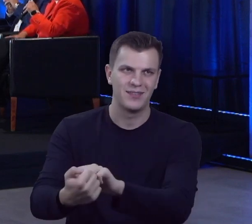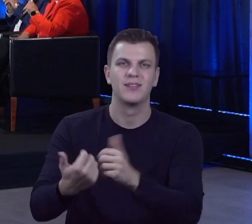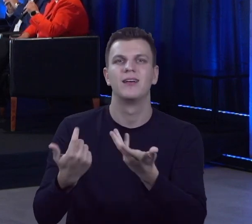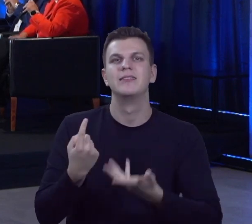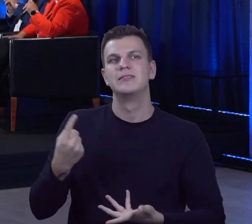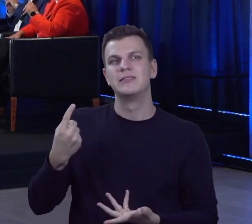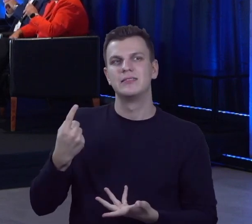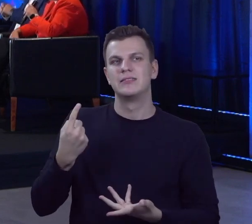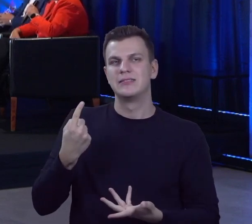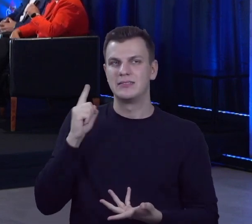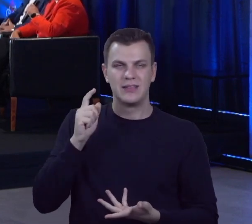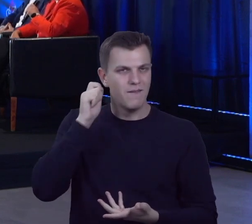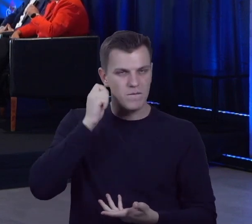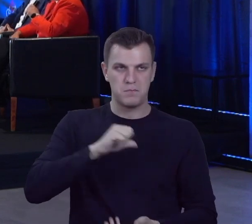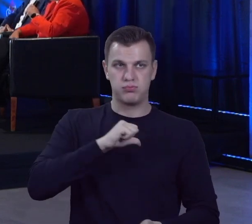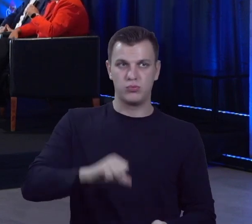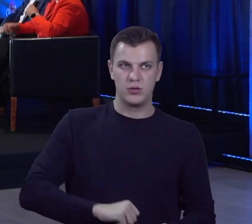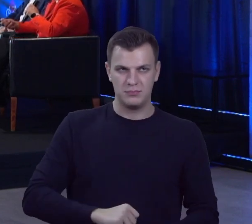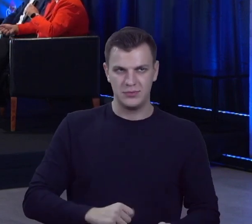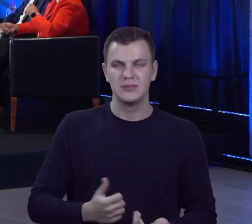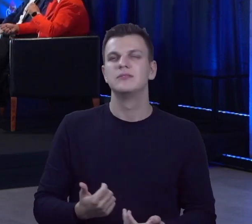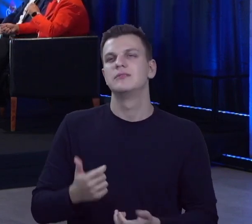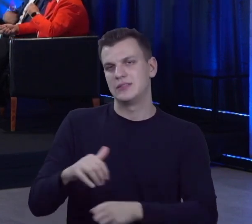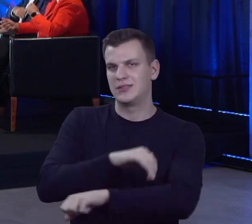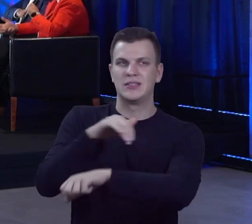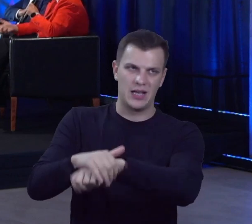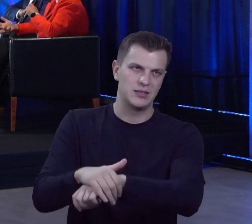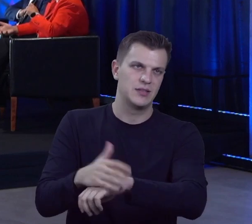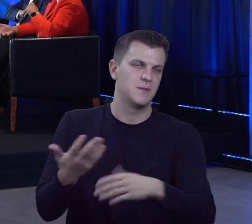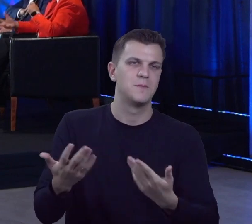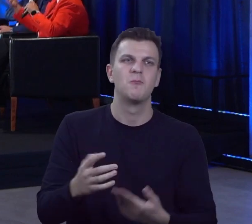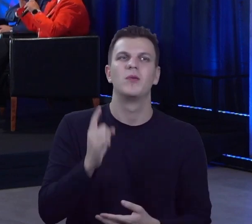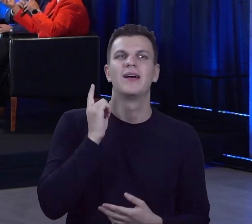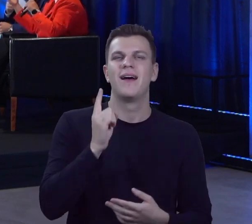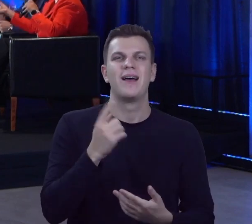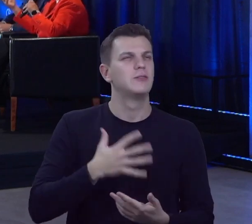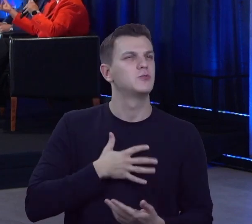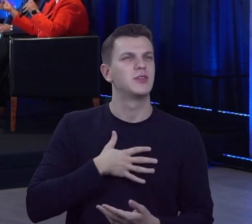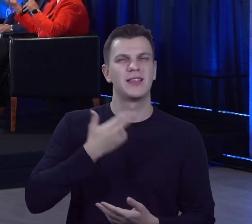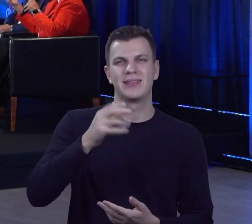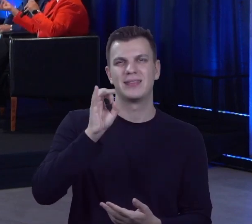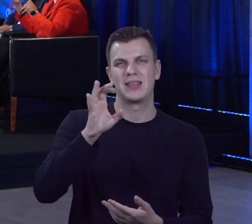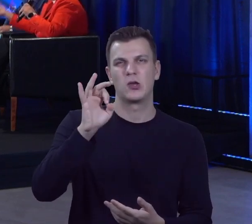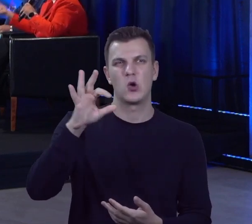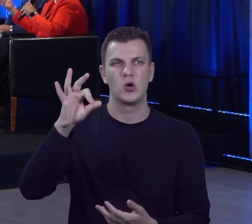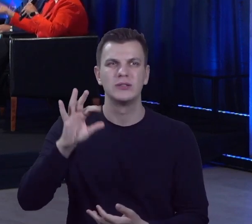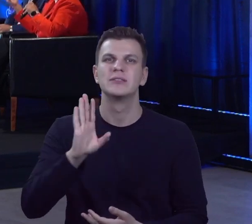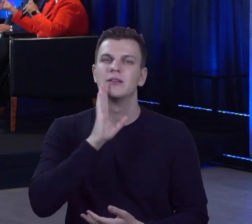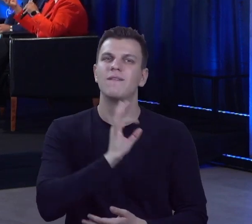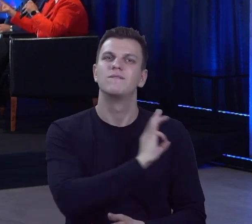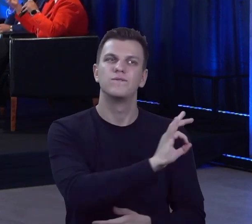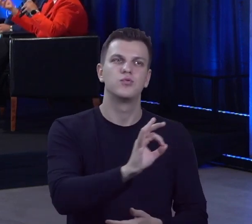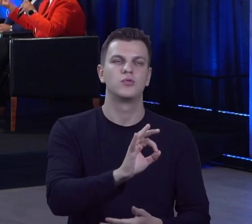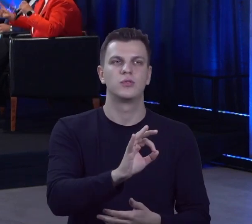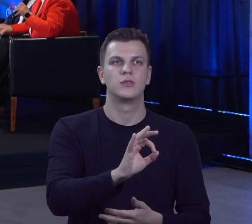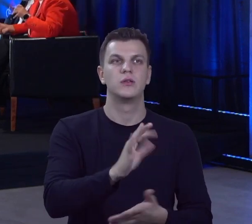burmistrz samorządowców, jednak czuję, że tak naprawdę NGO-sy to są takie ich aktywne ramienia,